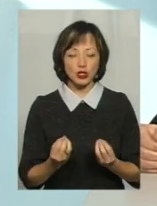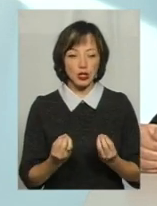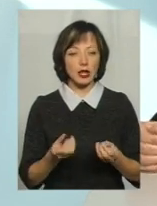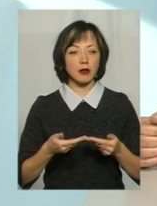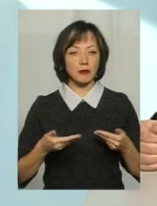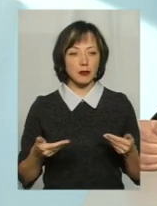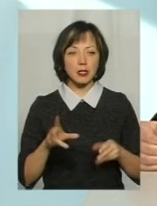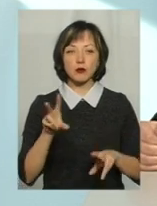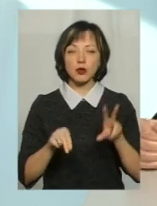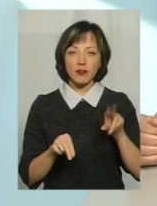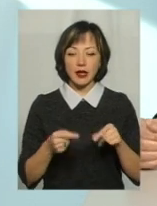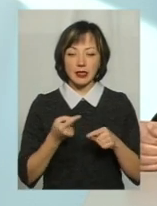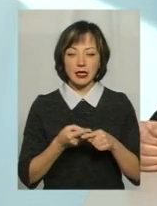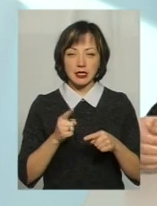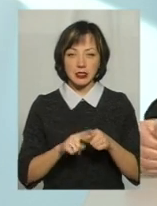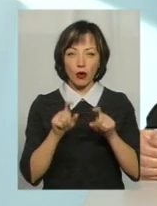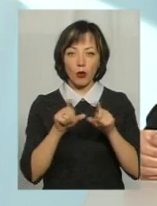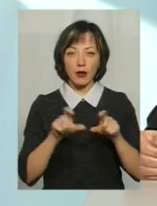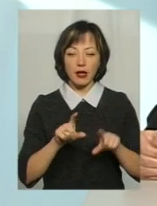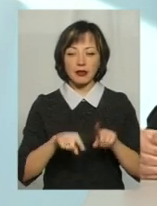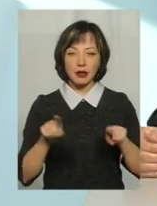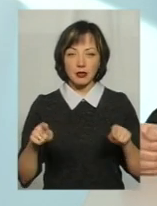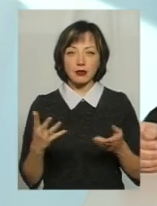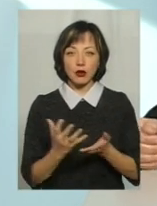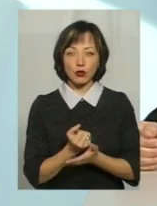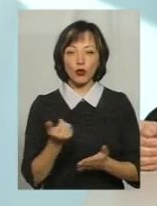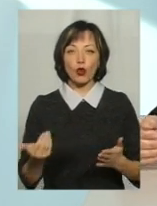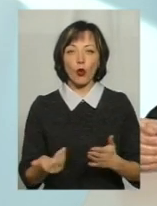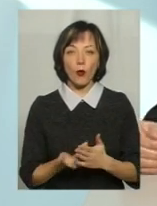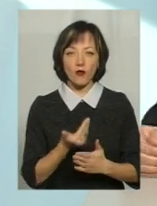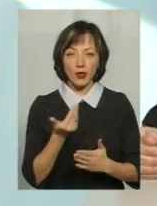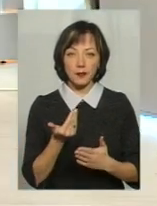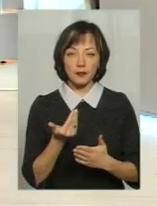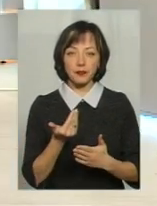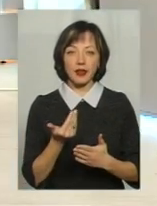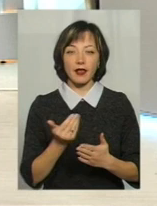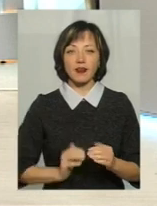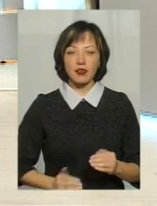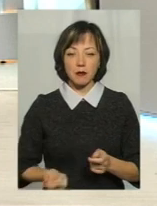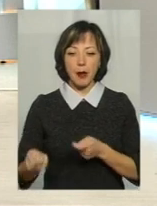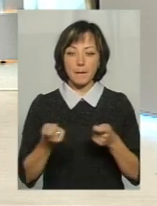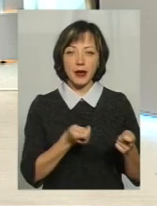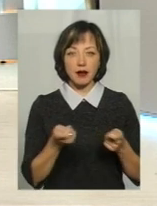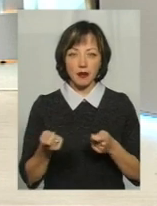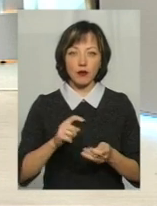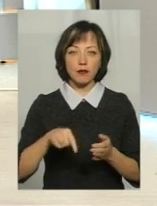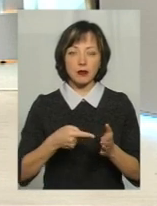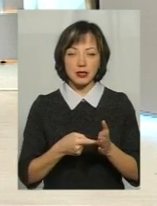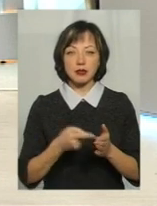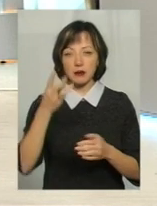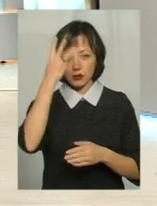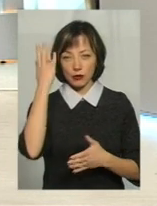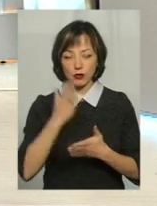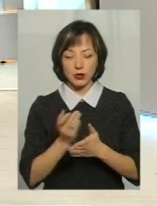ми сподіваємося, що якраз на ці об'єкти, на деякі з них, знайдуть нові перевізники, які, до речі, вже в місті з'явилися.